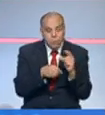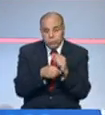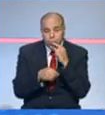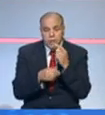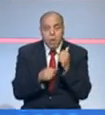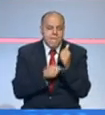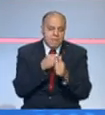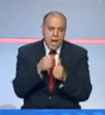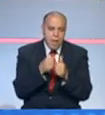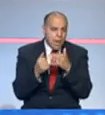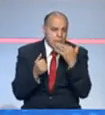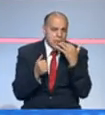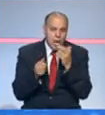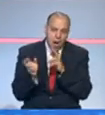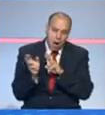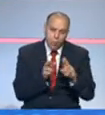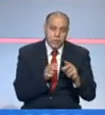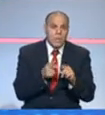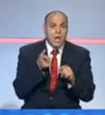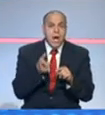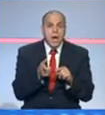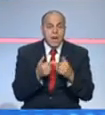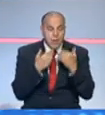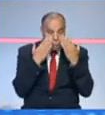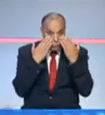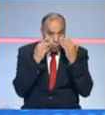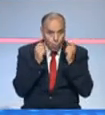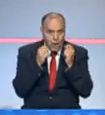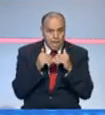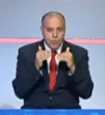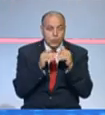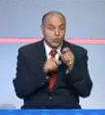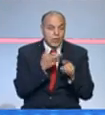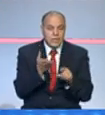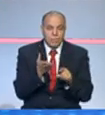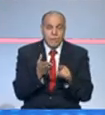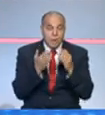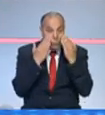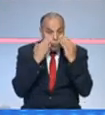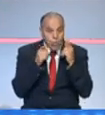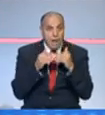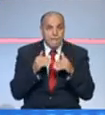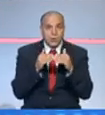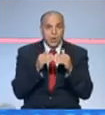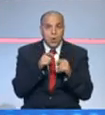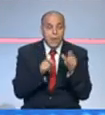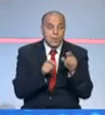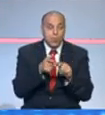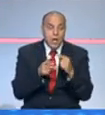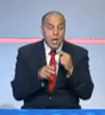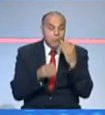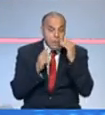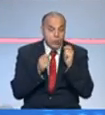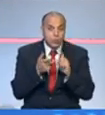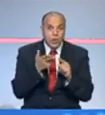موسمي كيف تبرد الدنيا هو يطلع هذا كل شيء أن نأخذوا بالنا على مستوى الناس ونأخذوا بالنا على مستوى المجموعة ونأخذوا بالنا